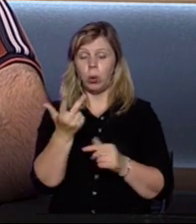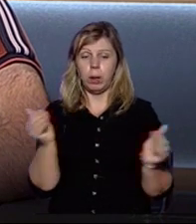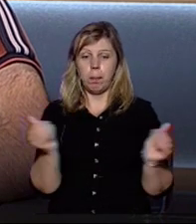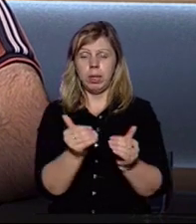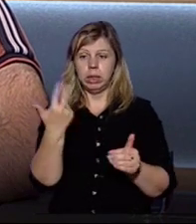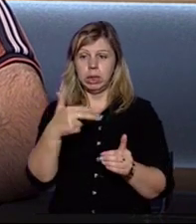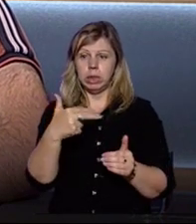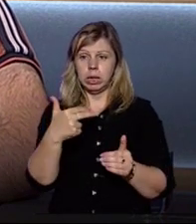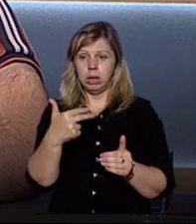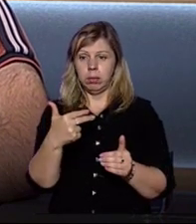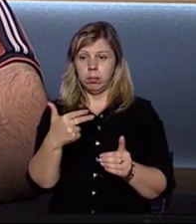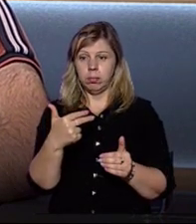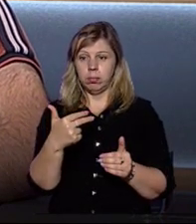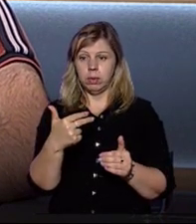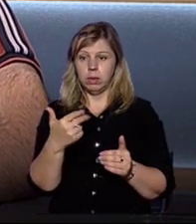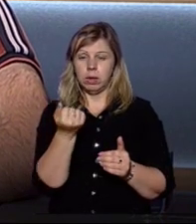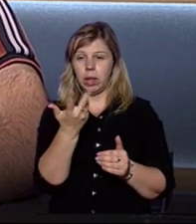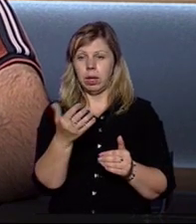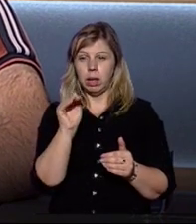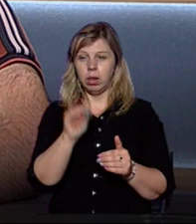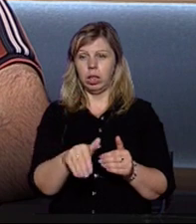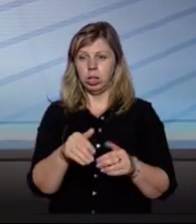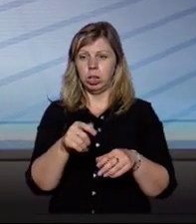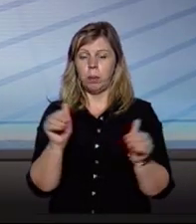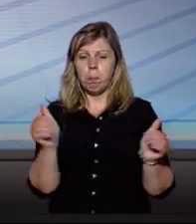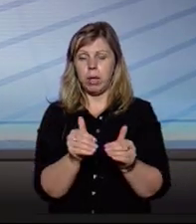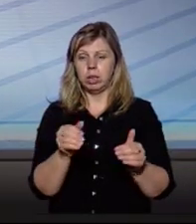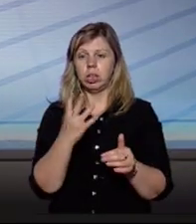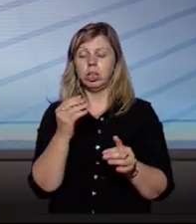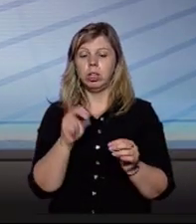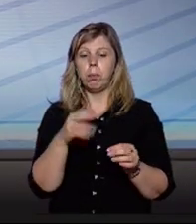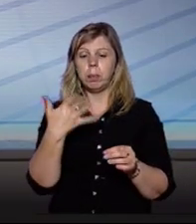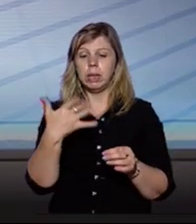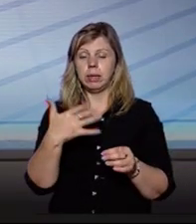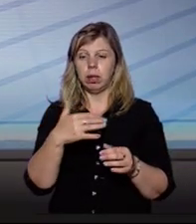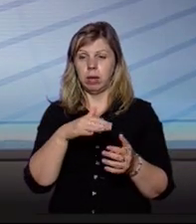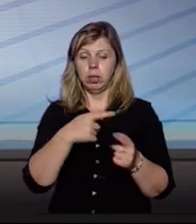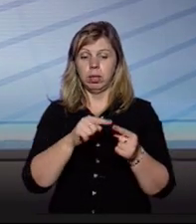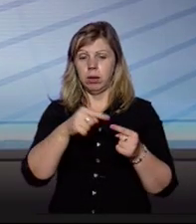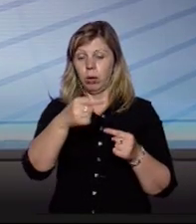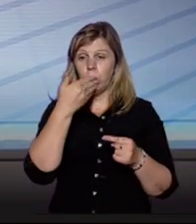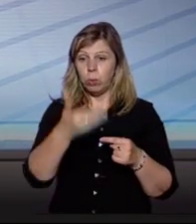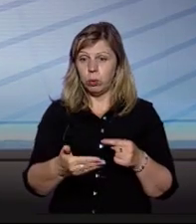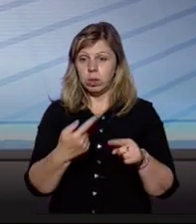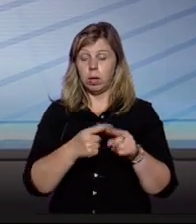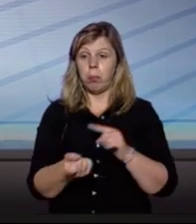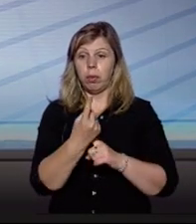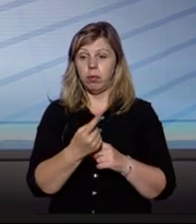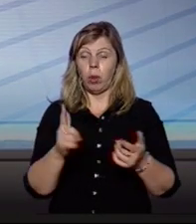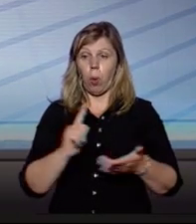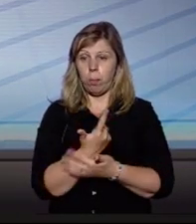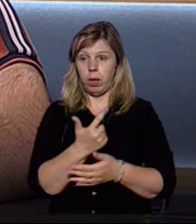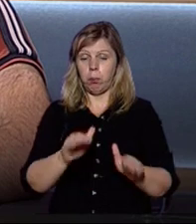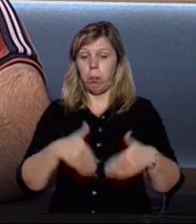менше, 30 декілька тисяч менше, ніж 50, це місто Хуст. І потім появляється в п'яті